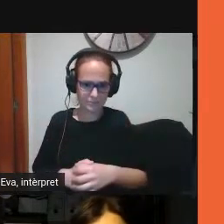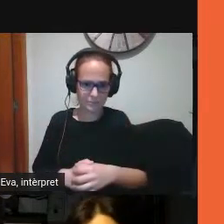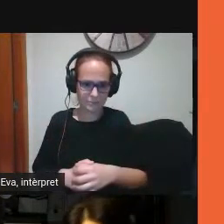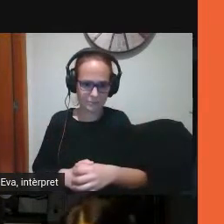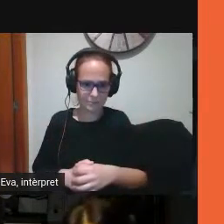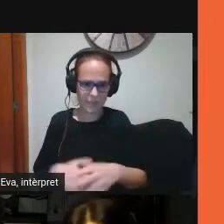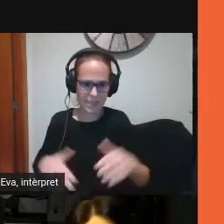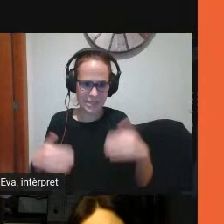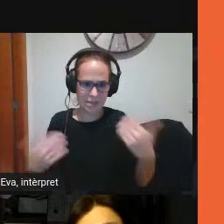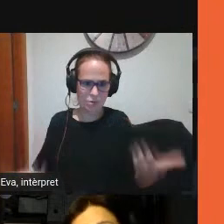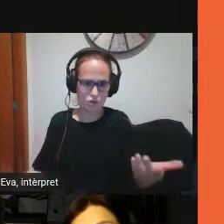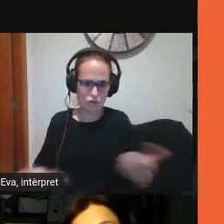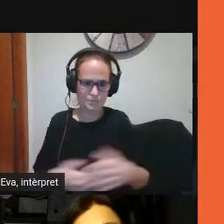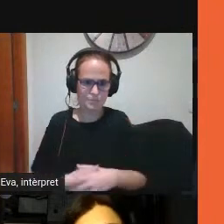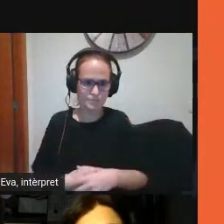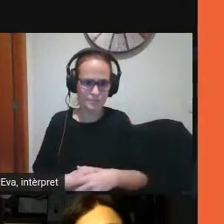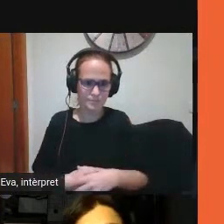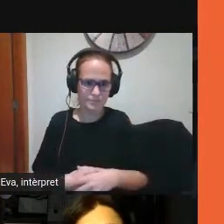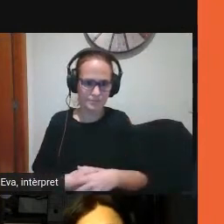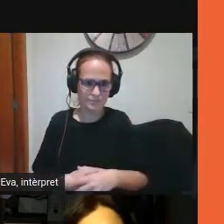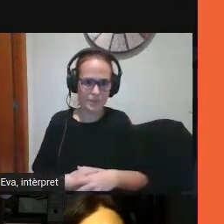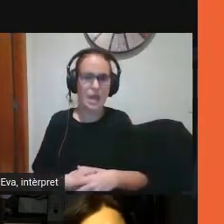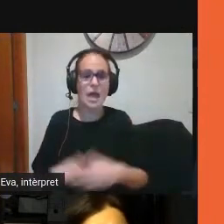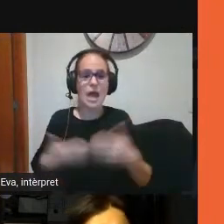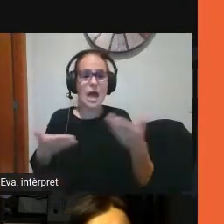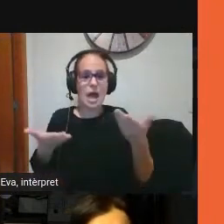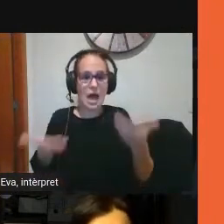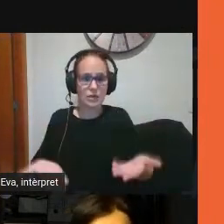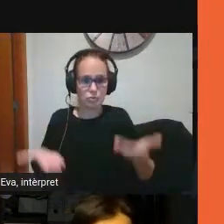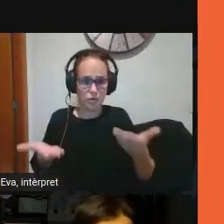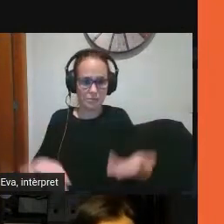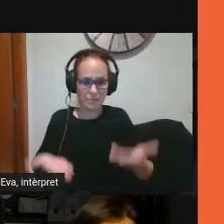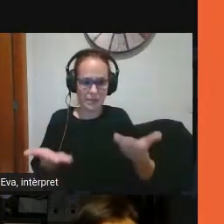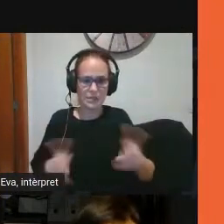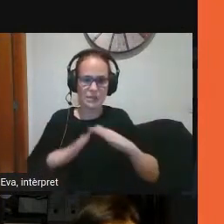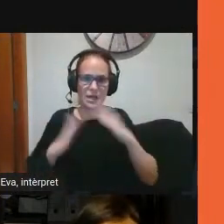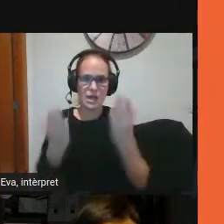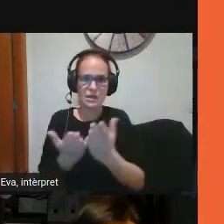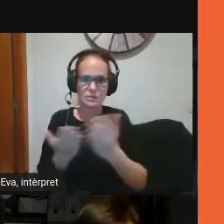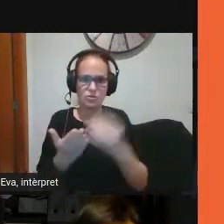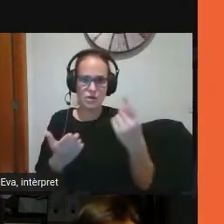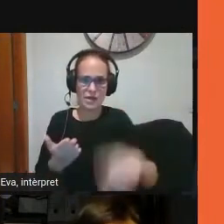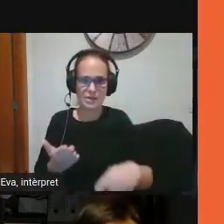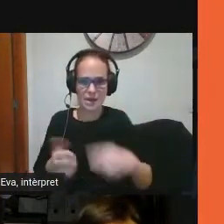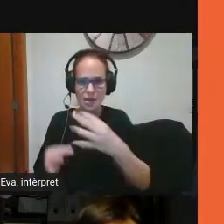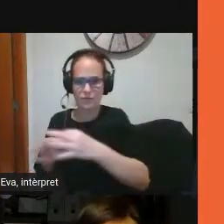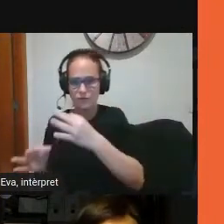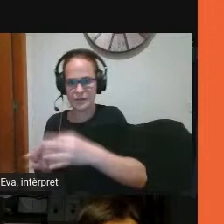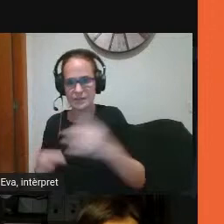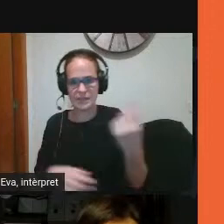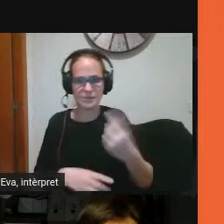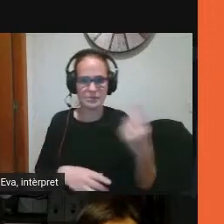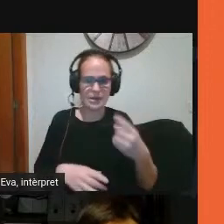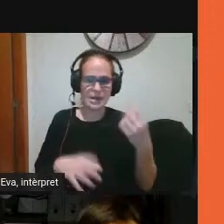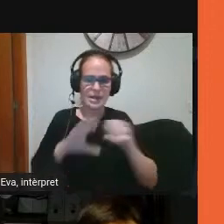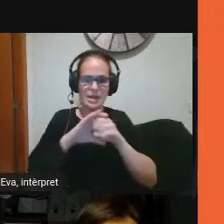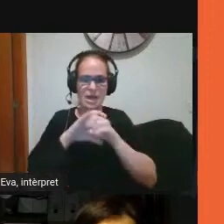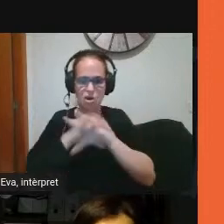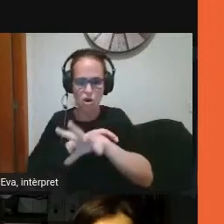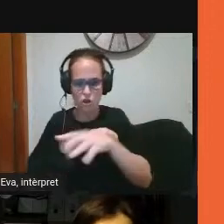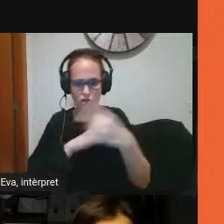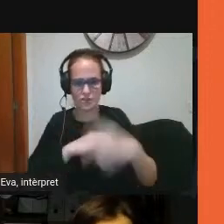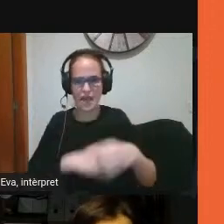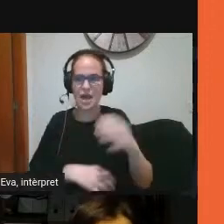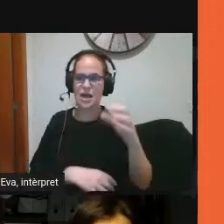llavors actualment l'escola disposa tant infantil com a primària de canons o